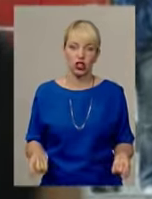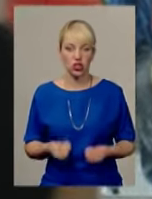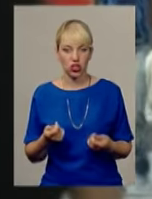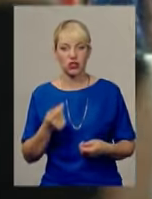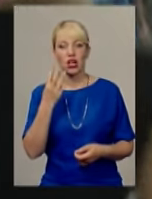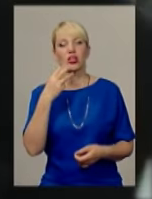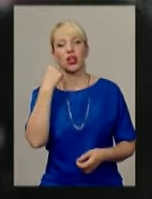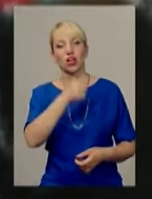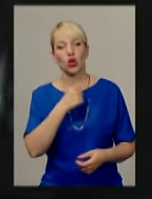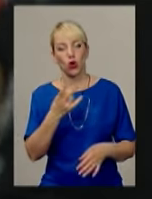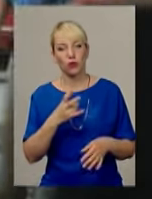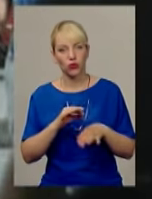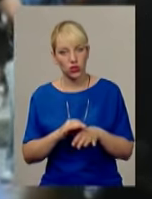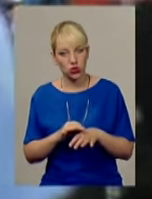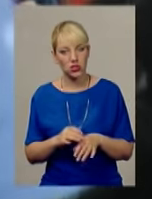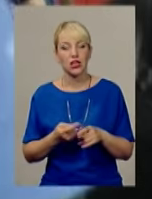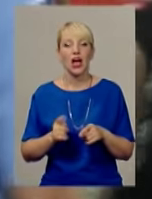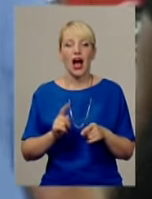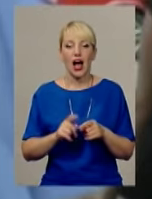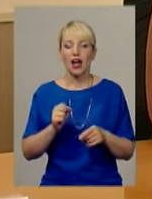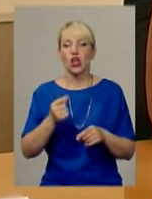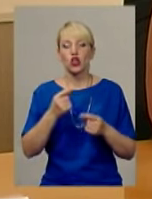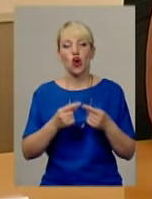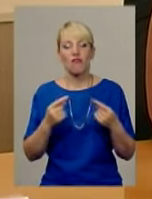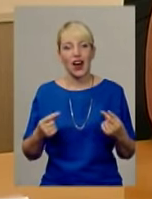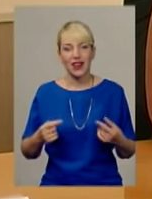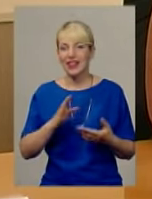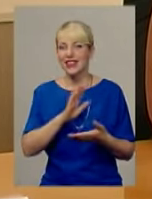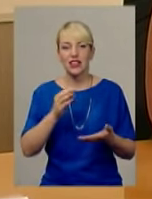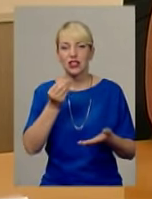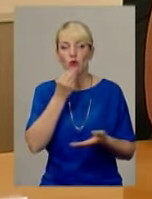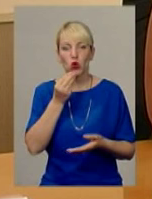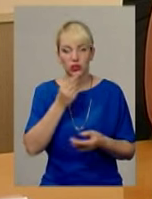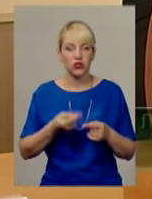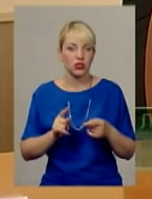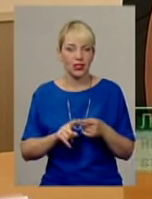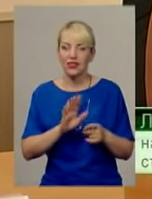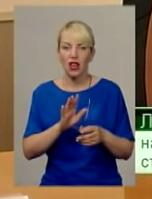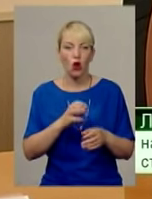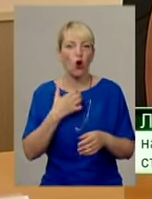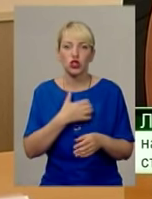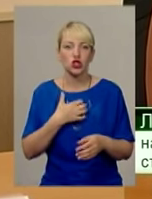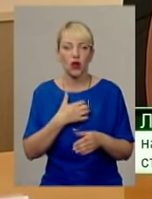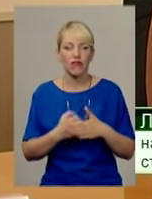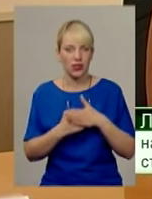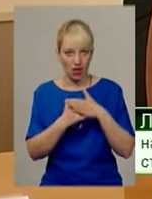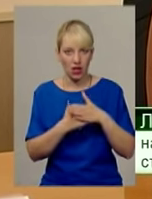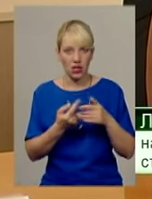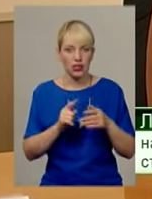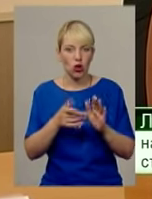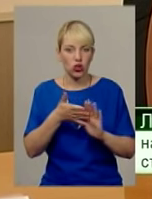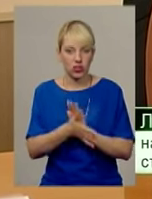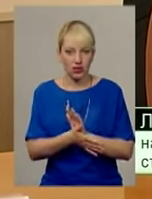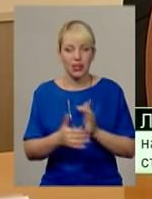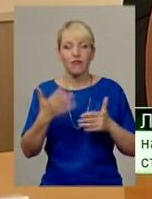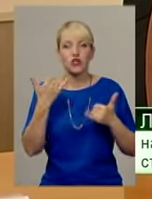непродовольчі товари – це не основна стаття витрат наших громадян. Сьогодні на Хмельниччині середній розмір домогосподарства, на